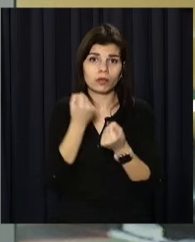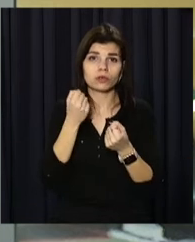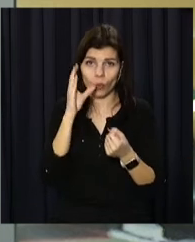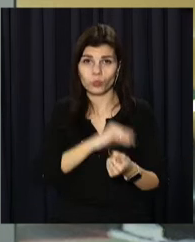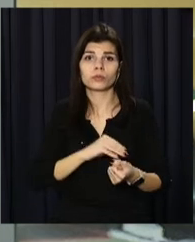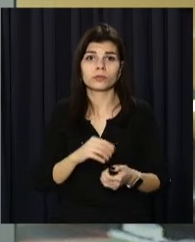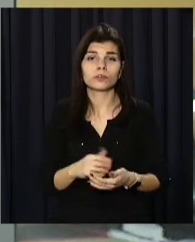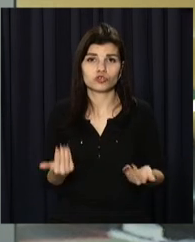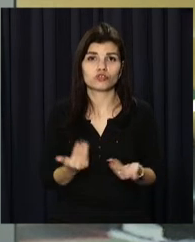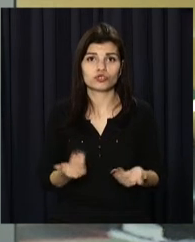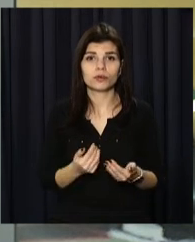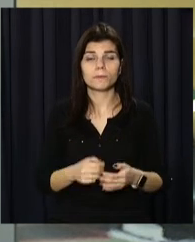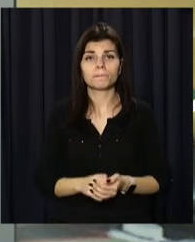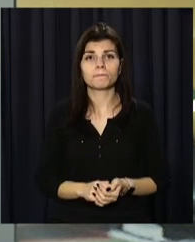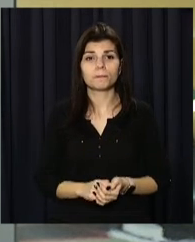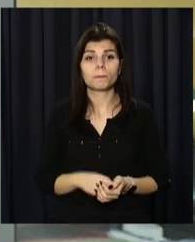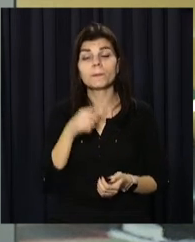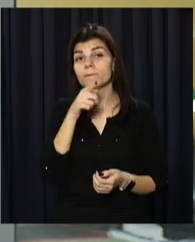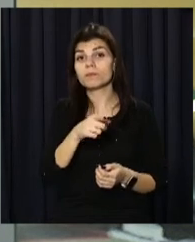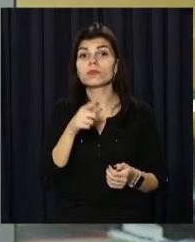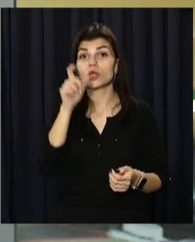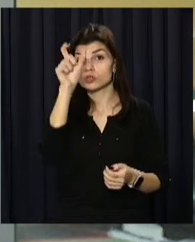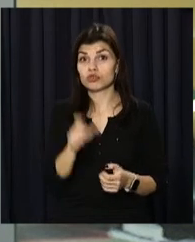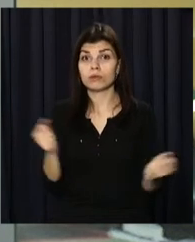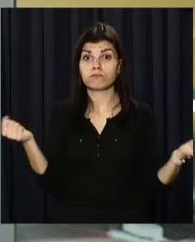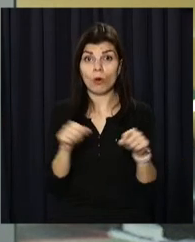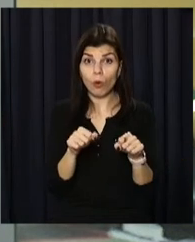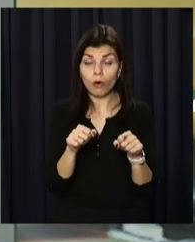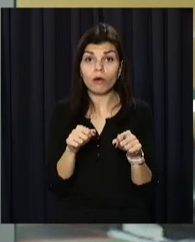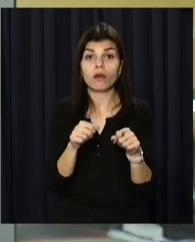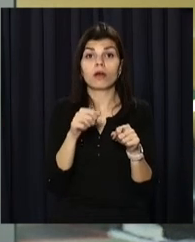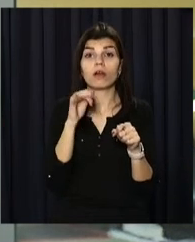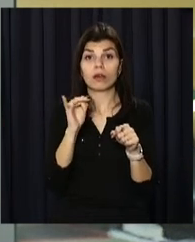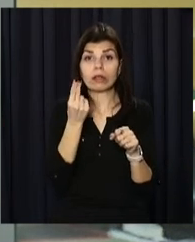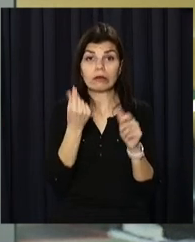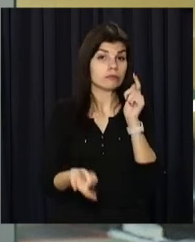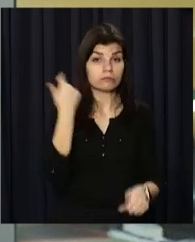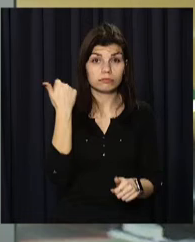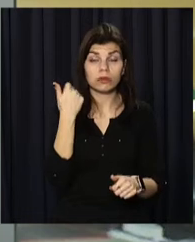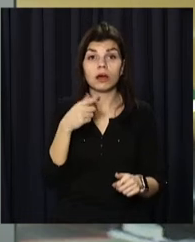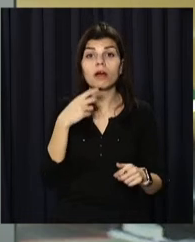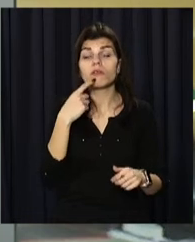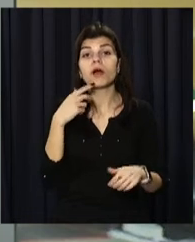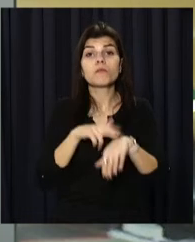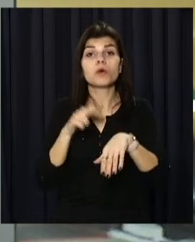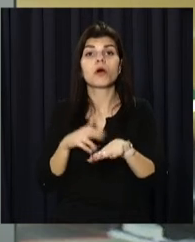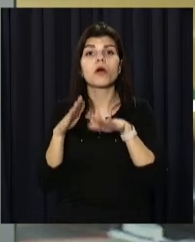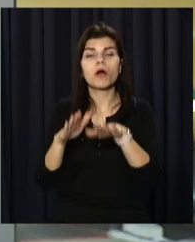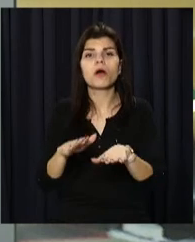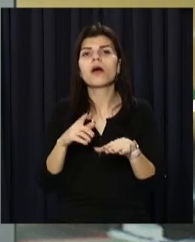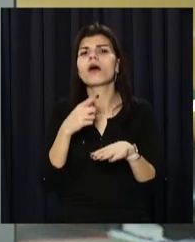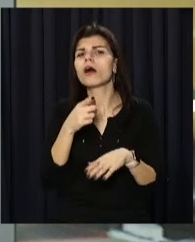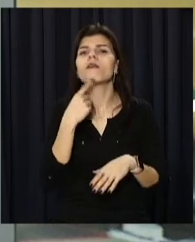Викрили людину та вимагали 12 тисяч доларів. Троє поліцейських із Дніпра приїхали до Києва, мовляв, для проведення